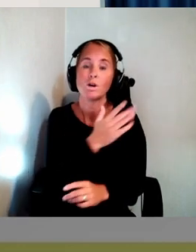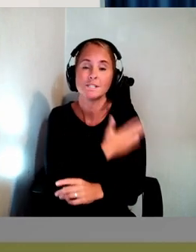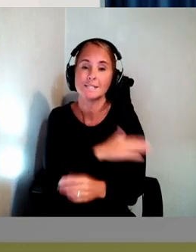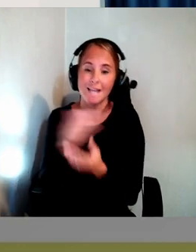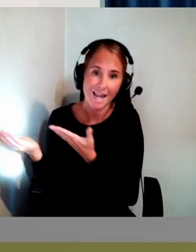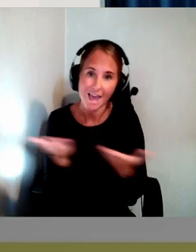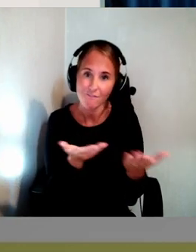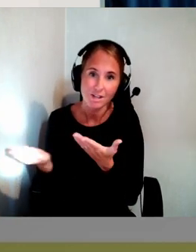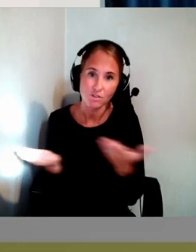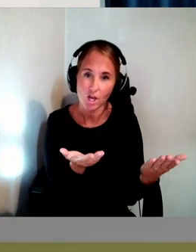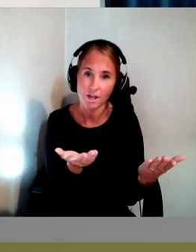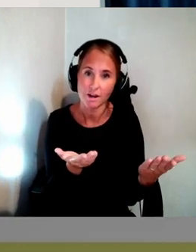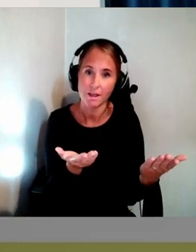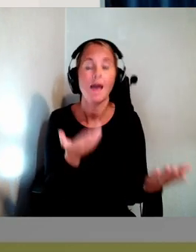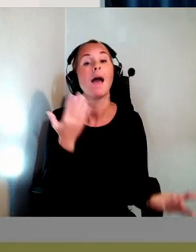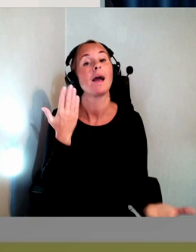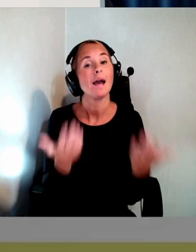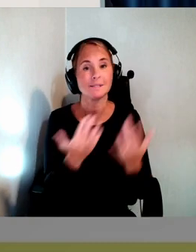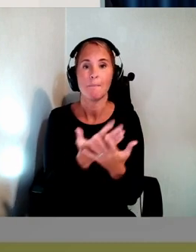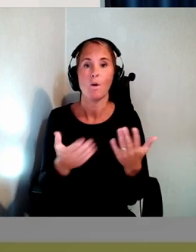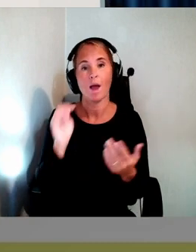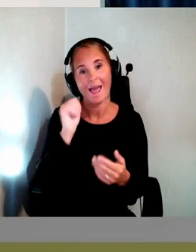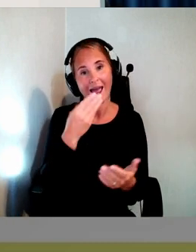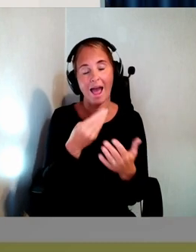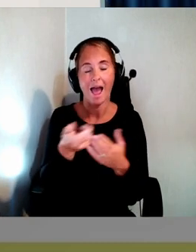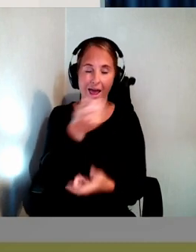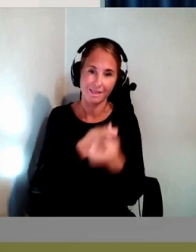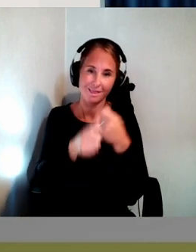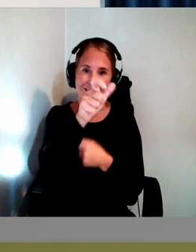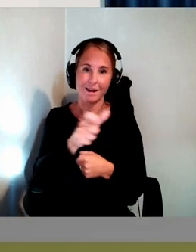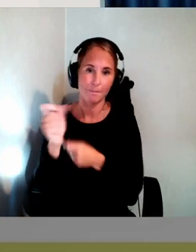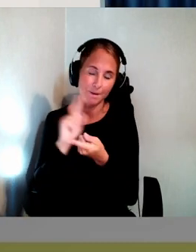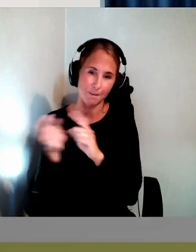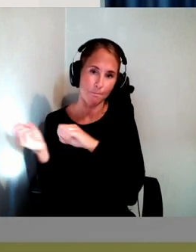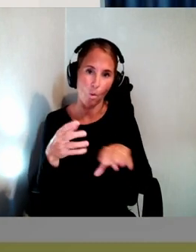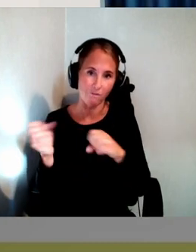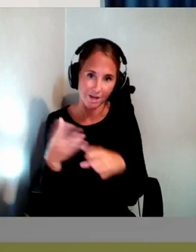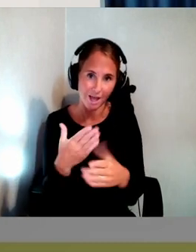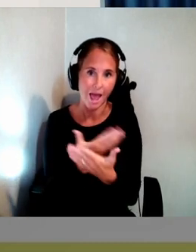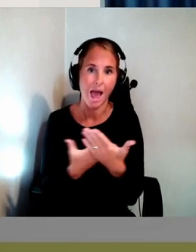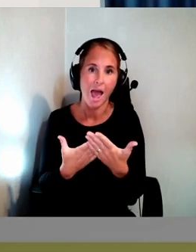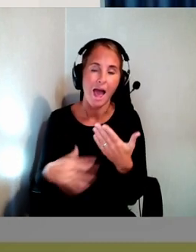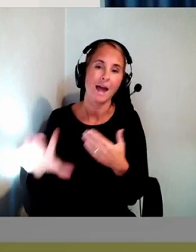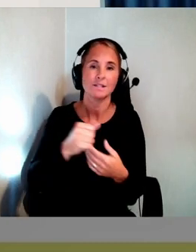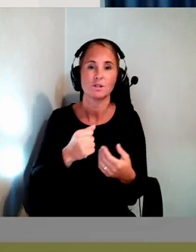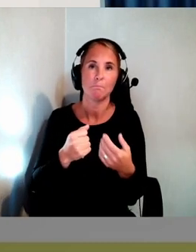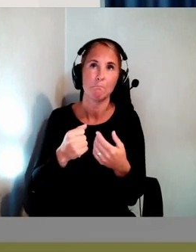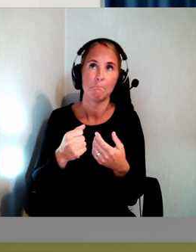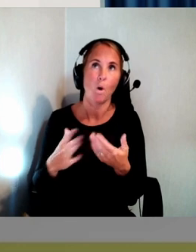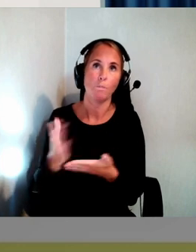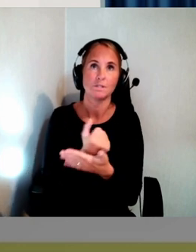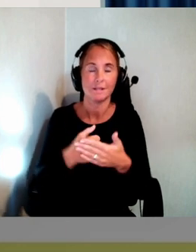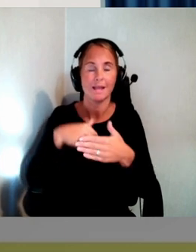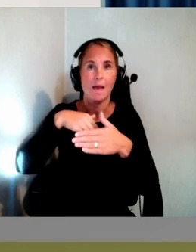Och här tror jag ganska många e-handlare berörs. Alla som omsätter mindre än 20 miljoner ungefär. Eller 2